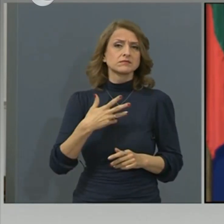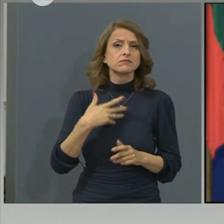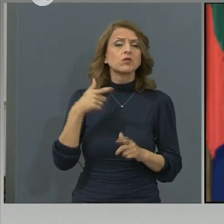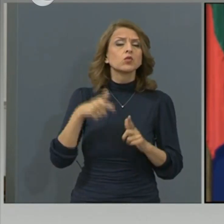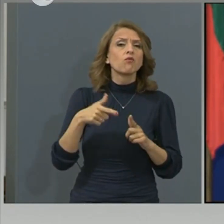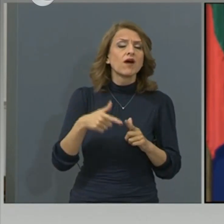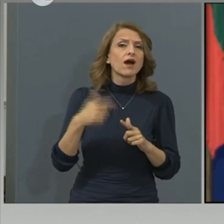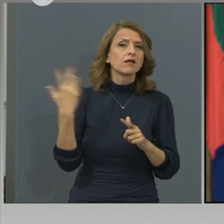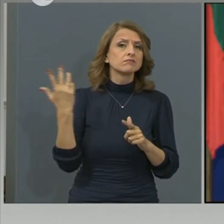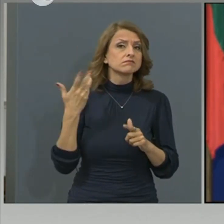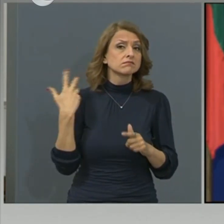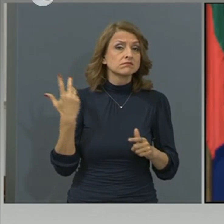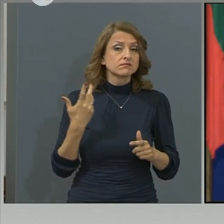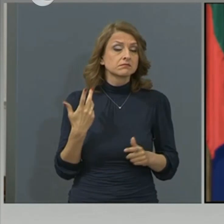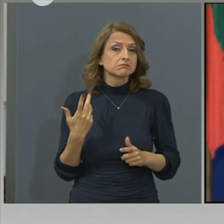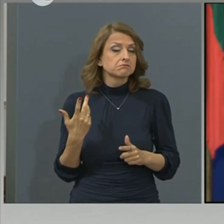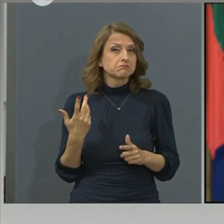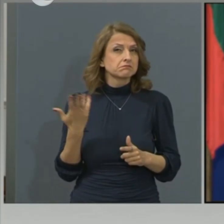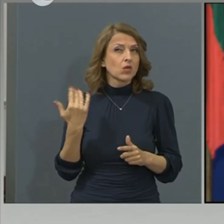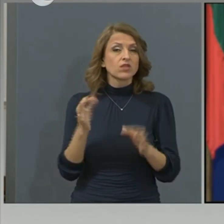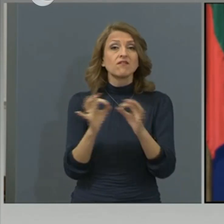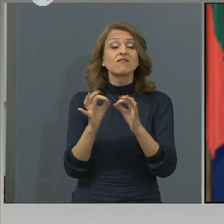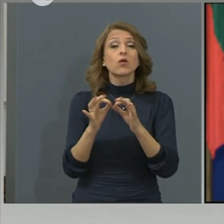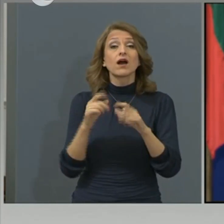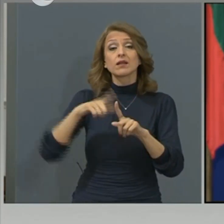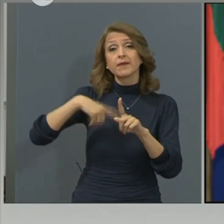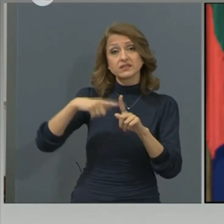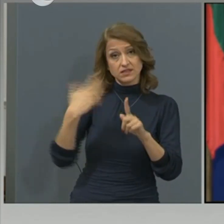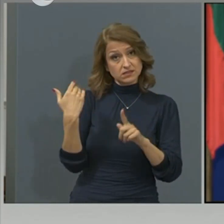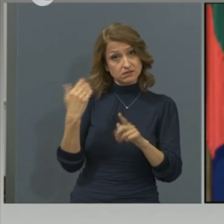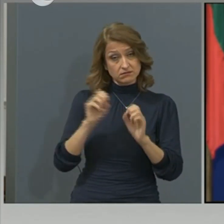феврари месец още.